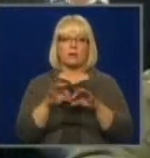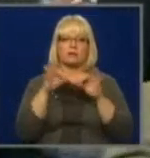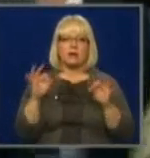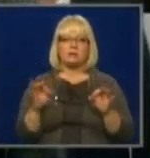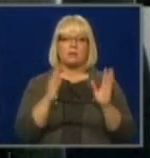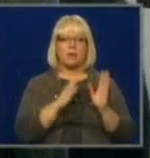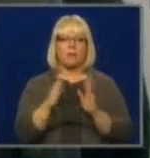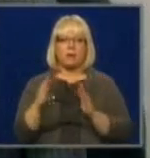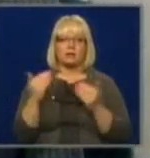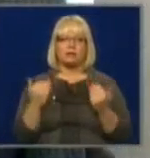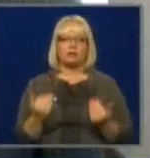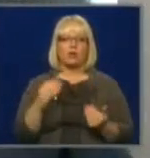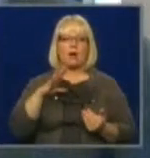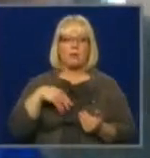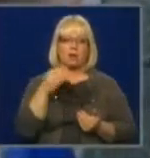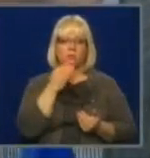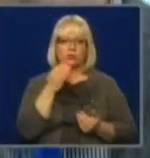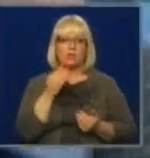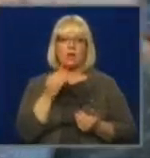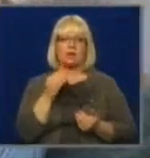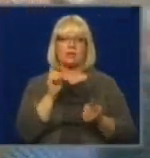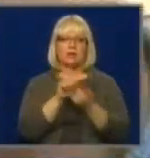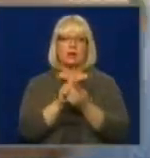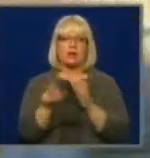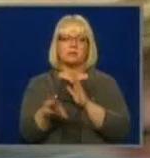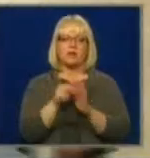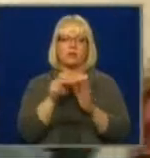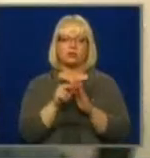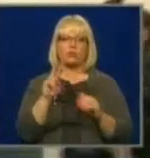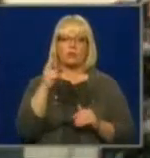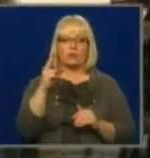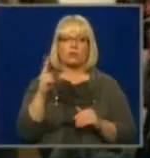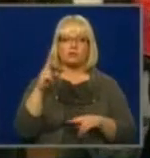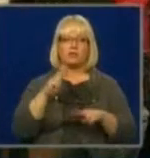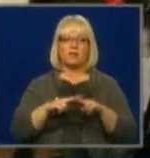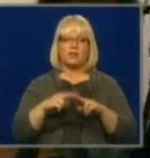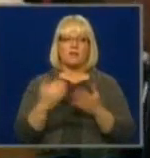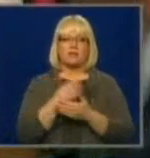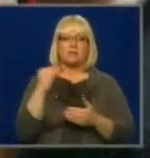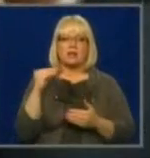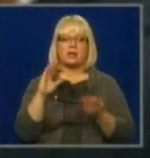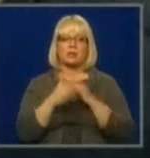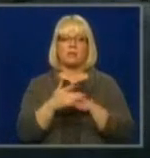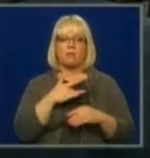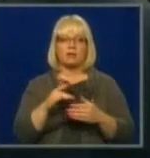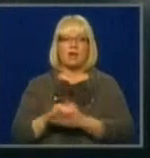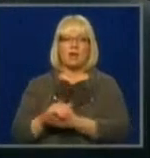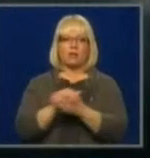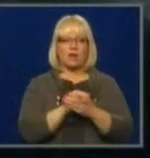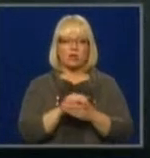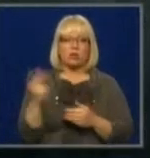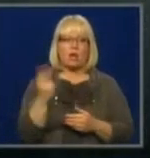pēc kārtas. Tātad šo pēcpazdienu tikās vēlēšana otrās un trešās vietas ieguvējas Zatler Reforma partija un vienotība.